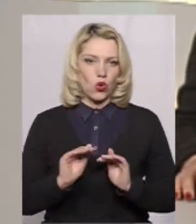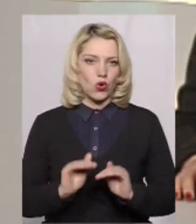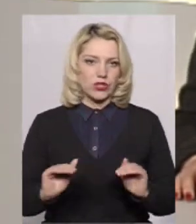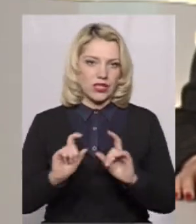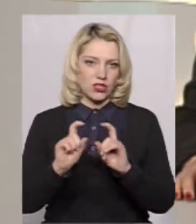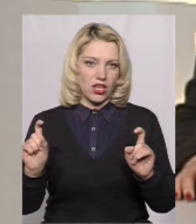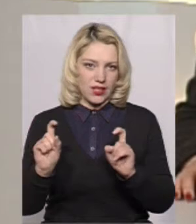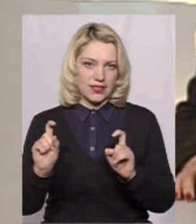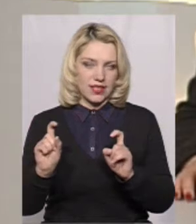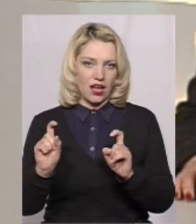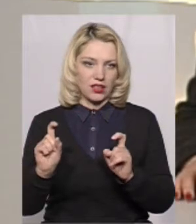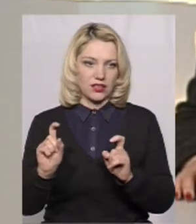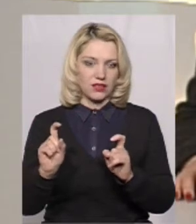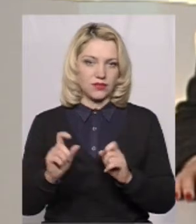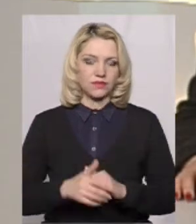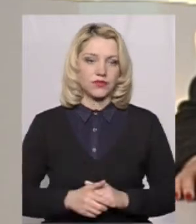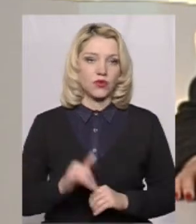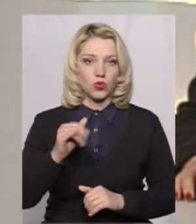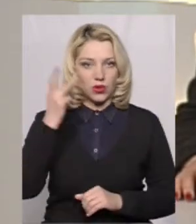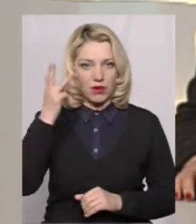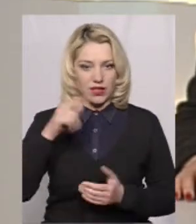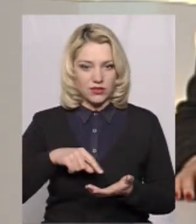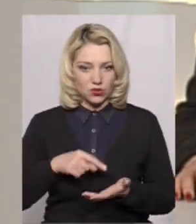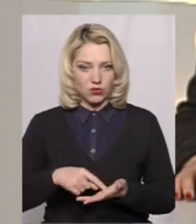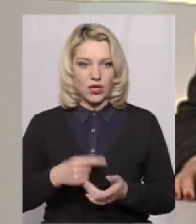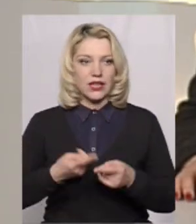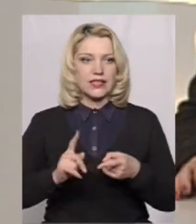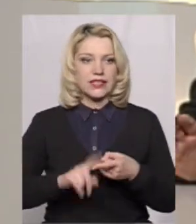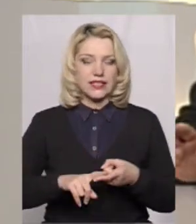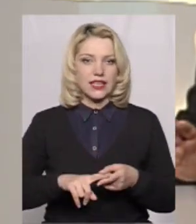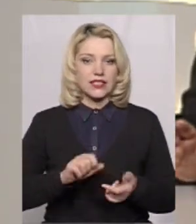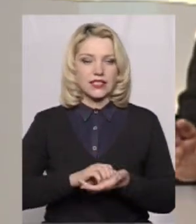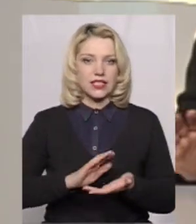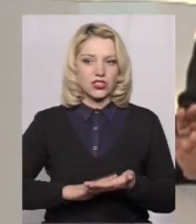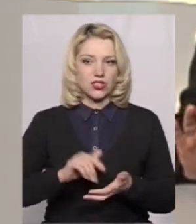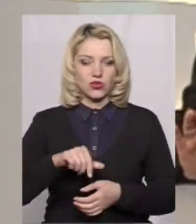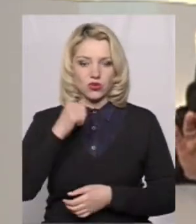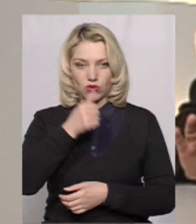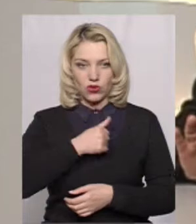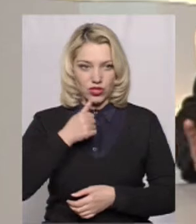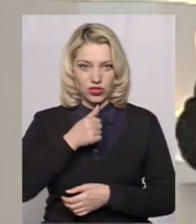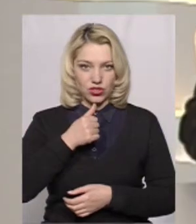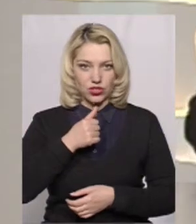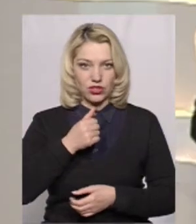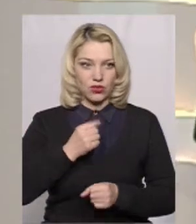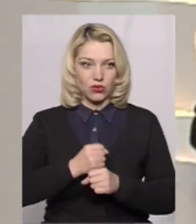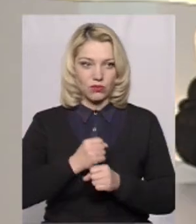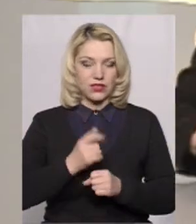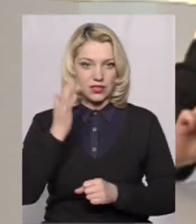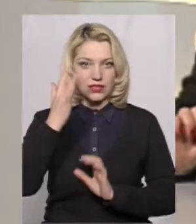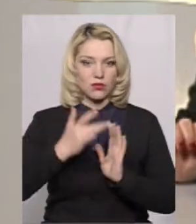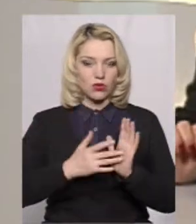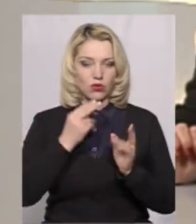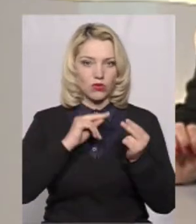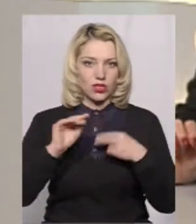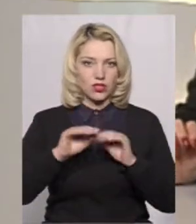закладів, навчальних закладів Хмельницького. Це, зазначається у рішенні, робиться з метою